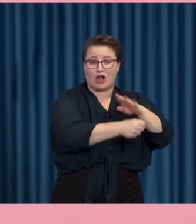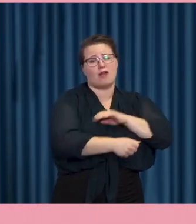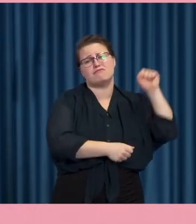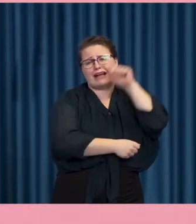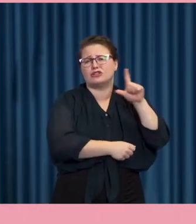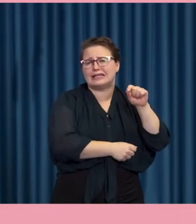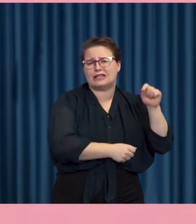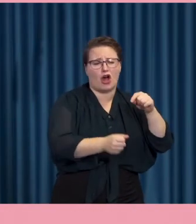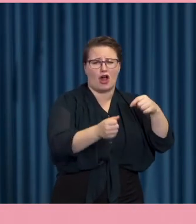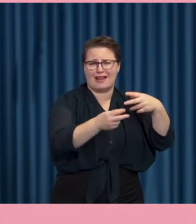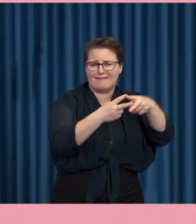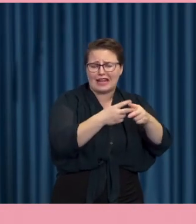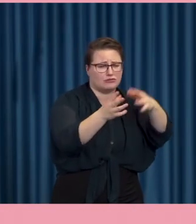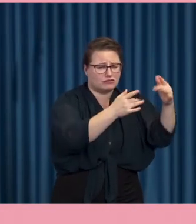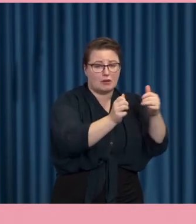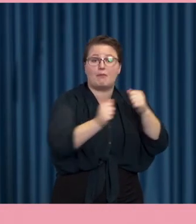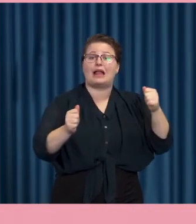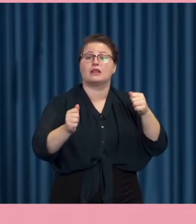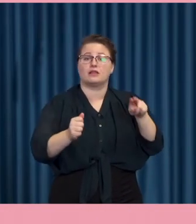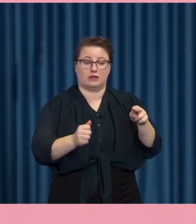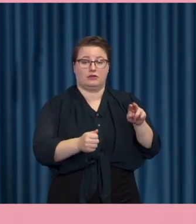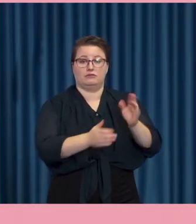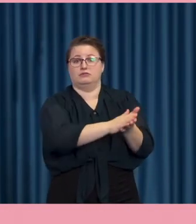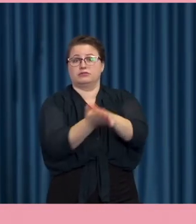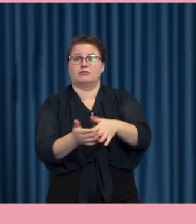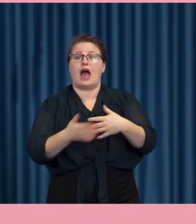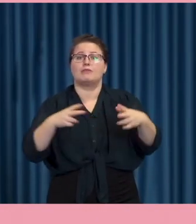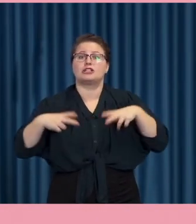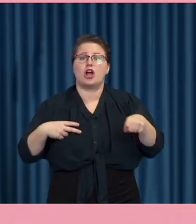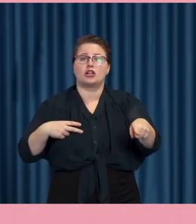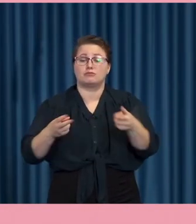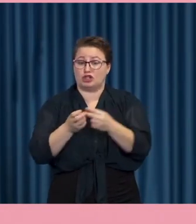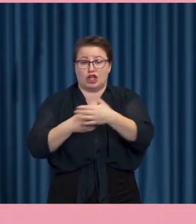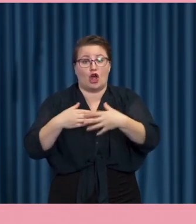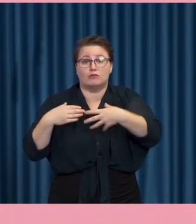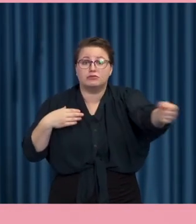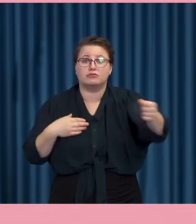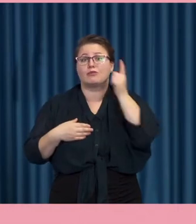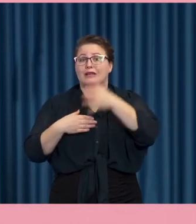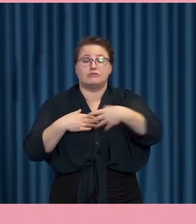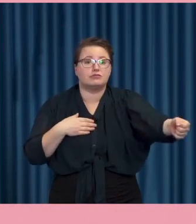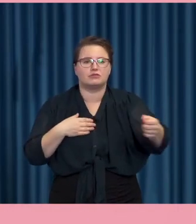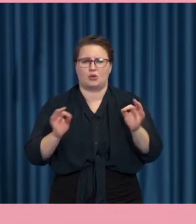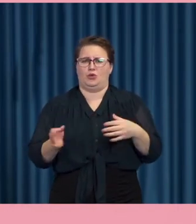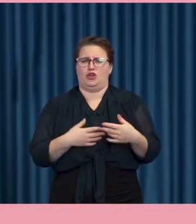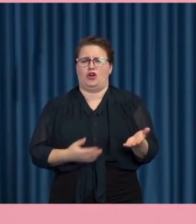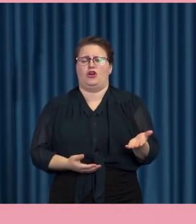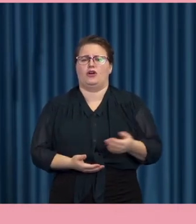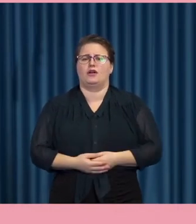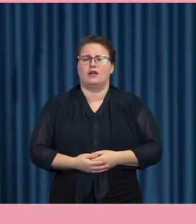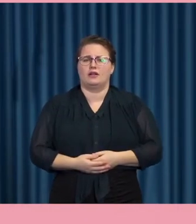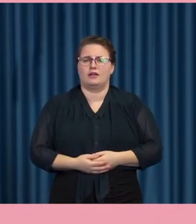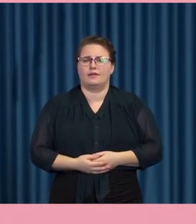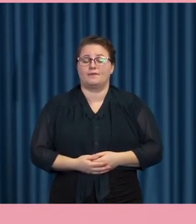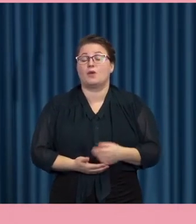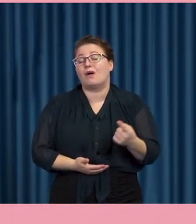väldigt många arbetsverktyg och datorer. En sån här samhälls funktion som man brukar prata om också